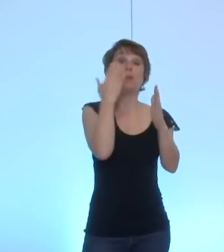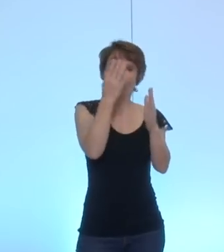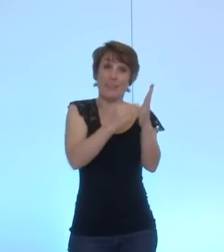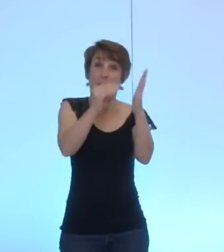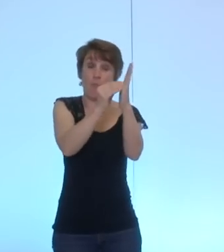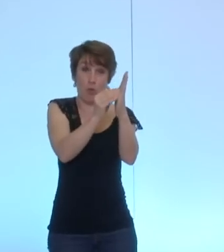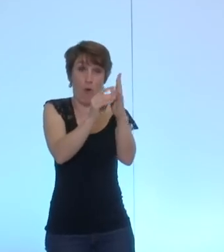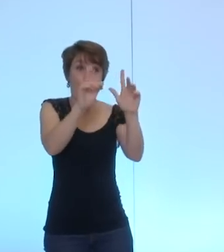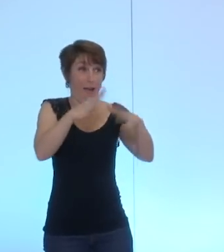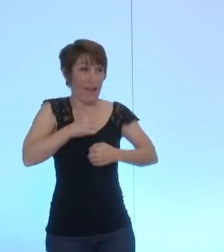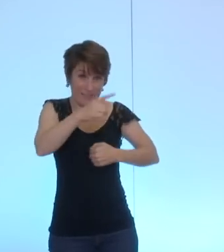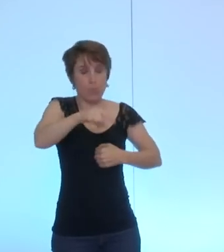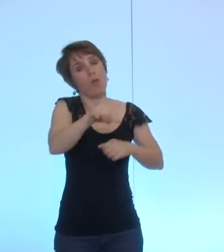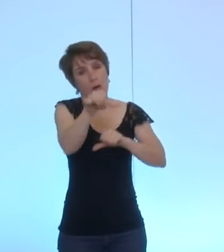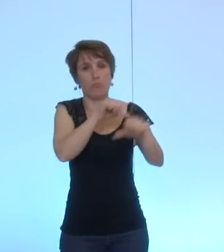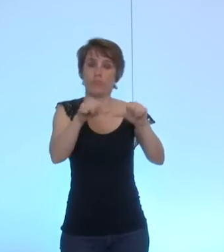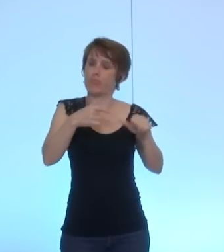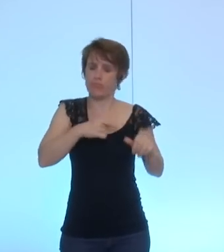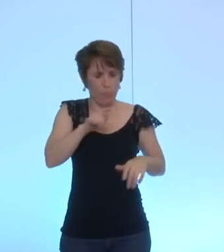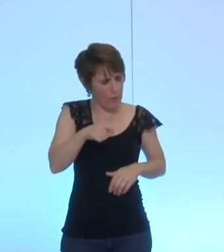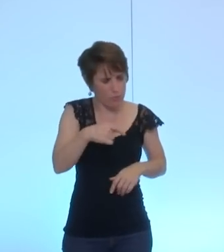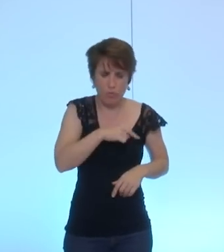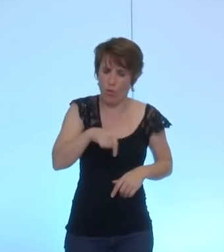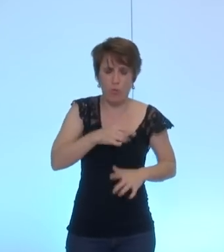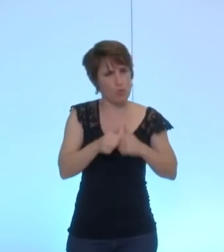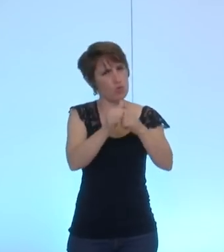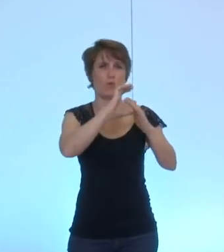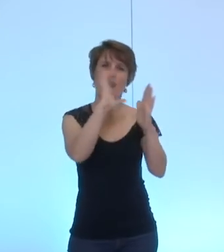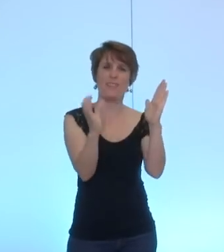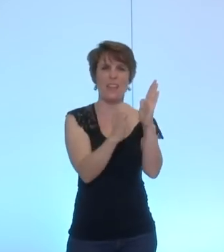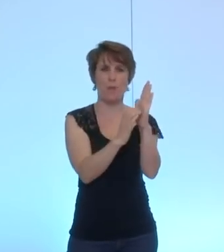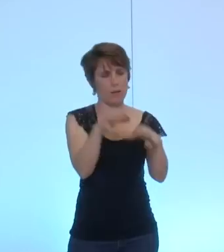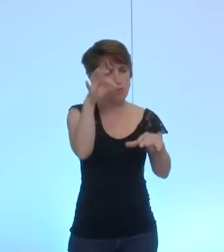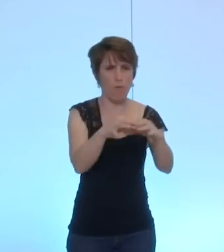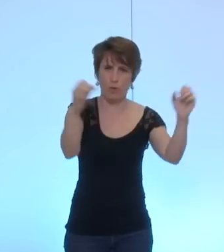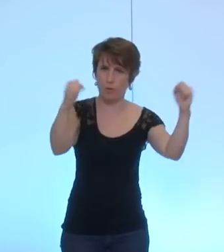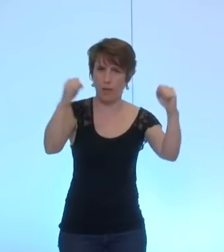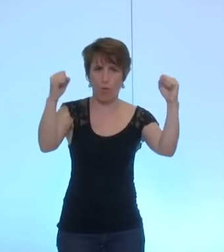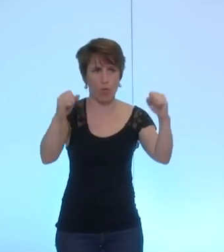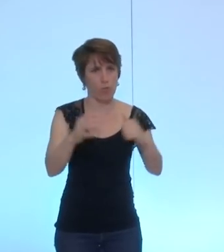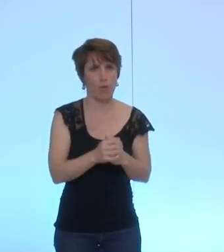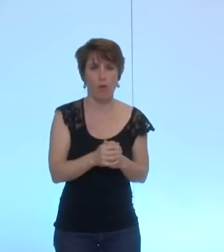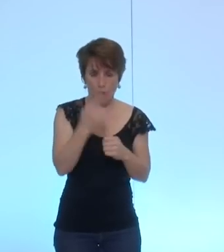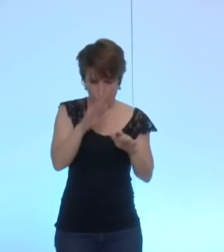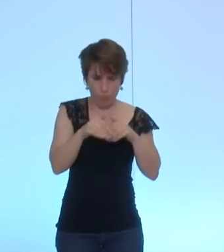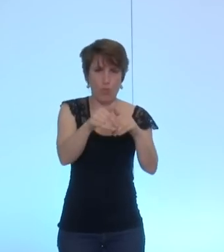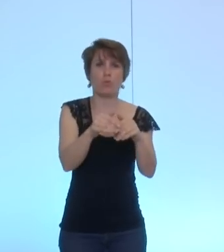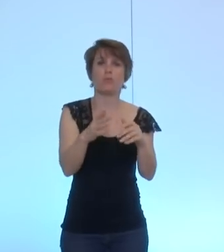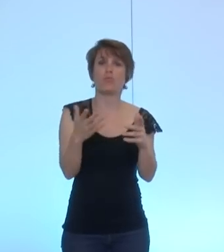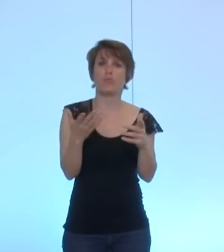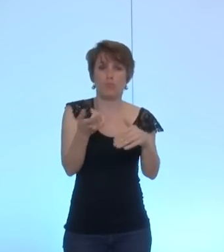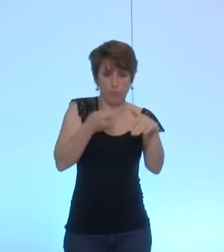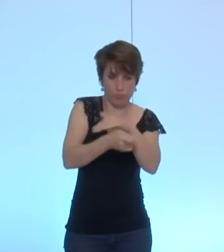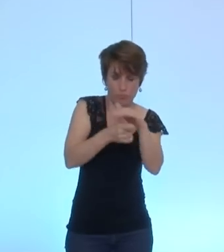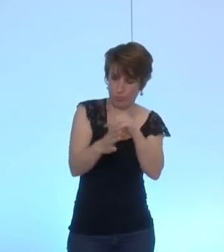sommes évidemment d'accord pour que la ville de Grenoble tienne les engagements qui ont été souscrits jusqu'à ce jour auprès de Ténerdis,